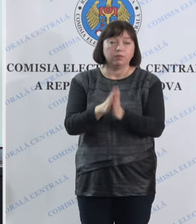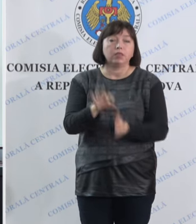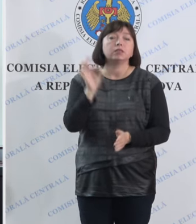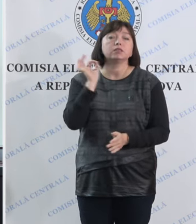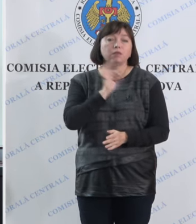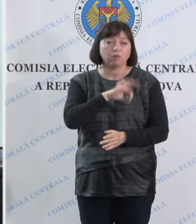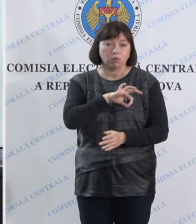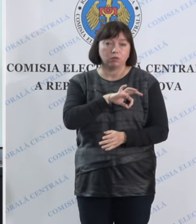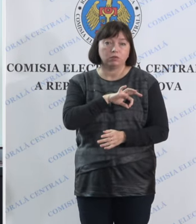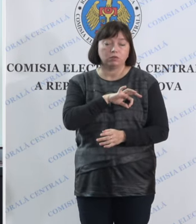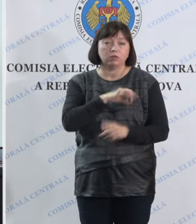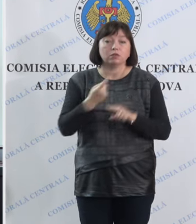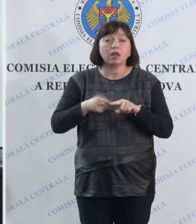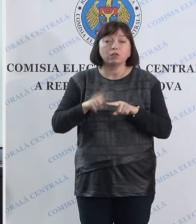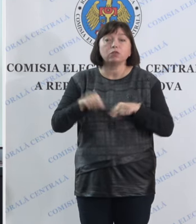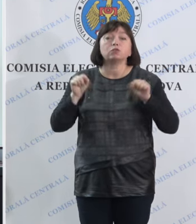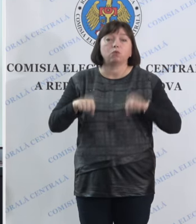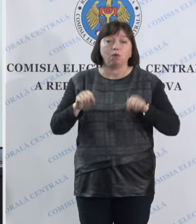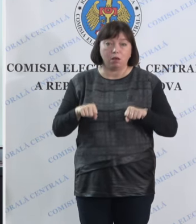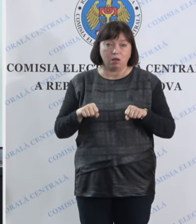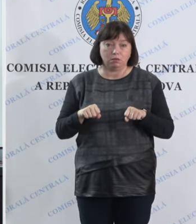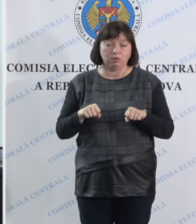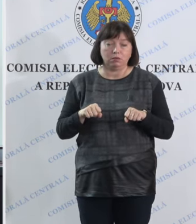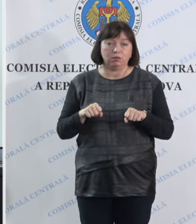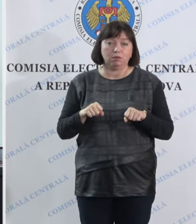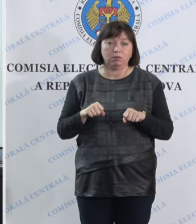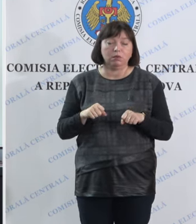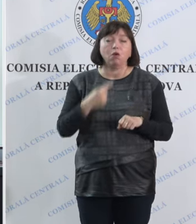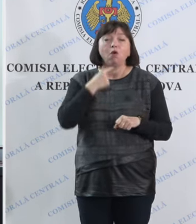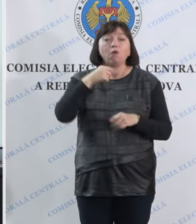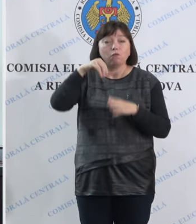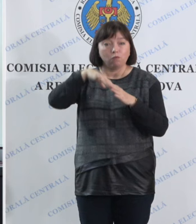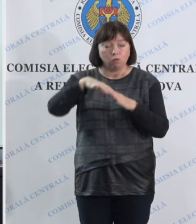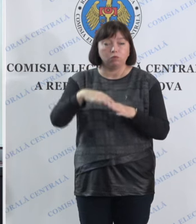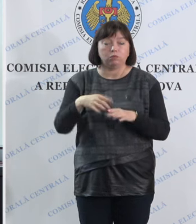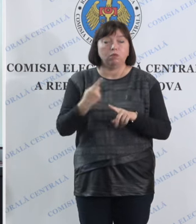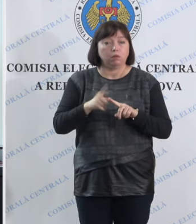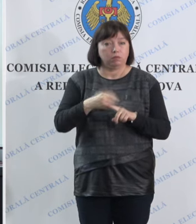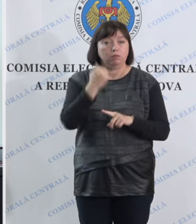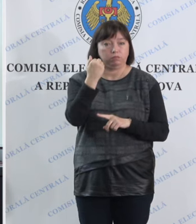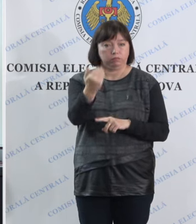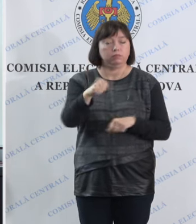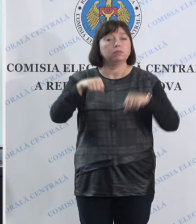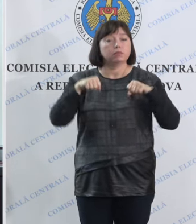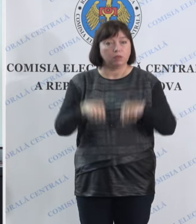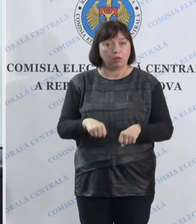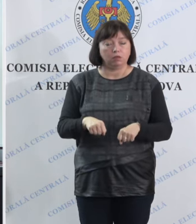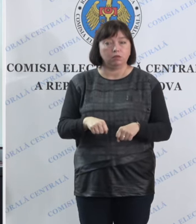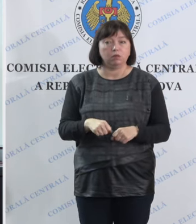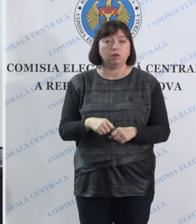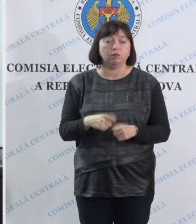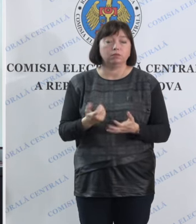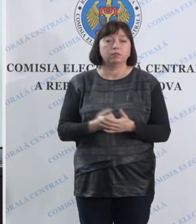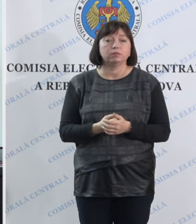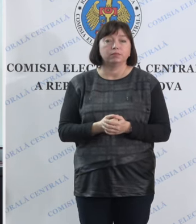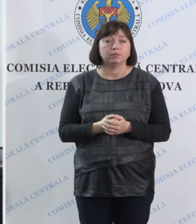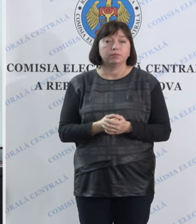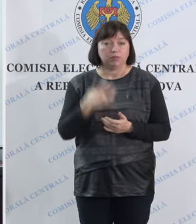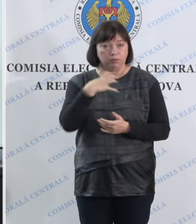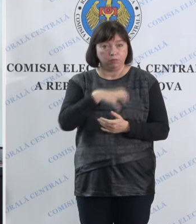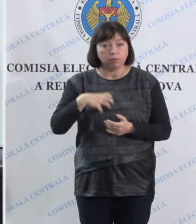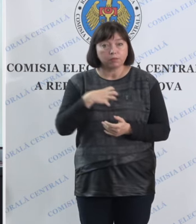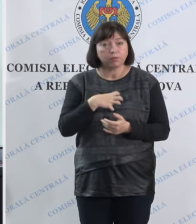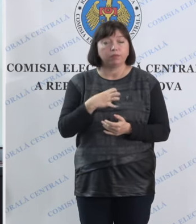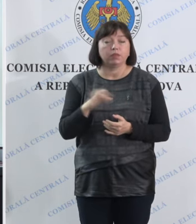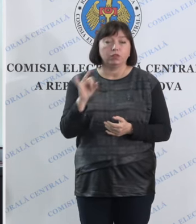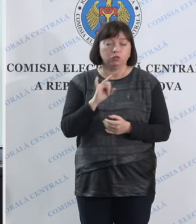folosiți această ocazie, votul fiind un drept, o datorie, de fapt, și